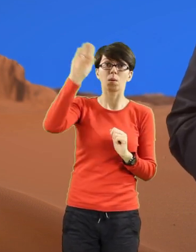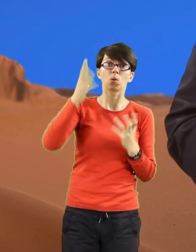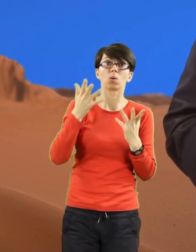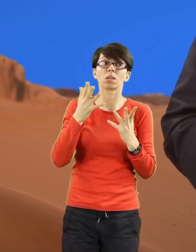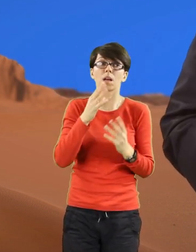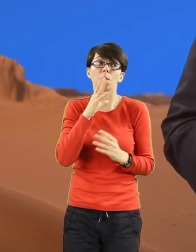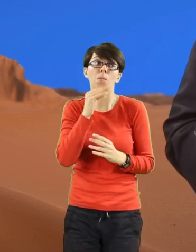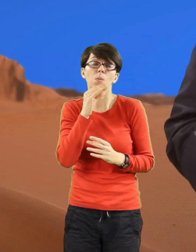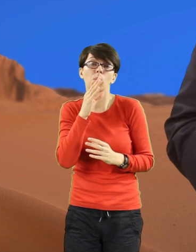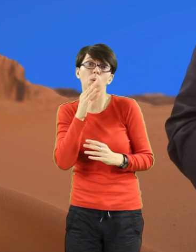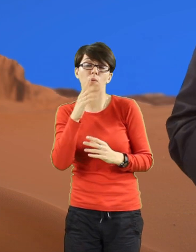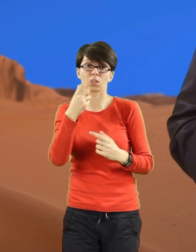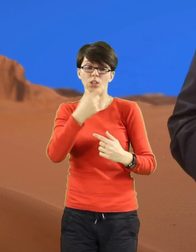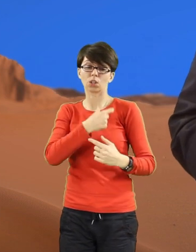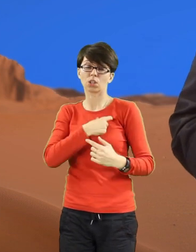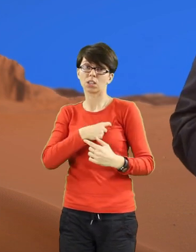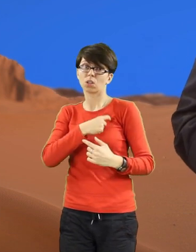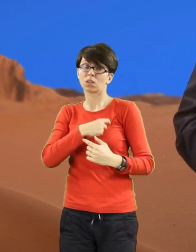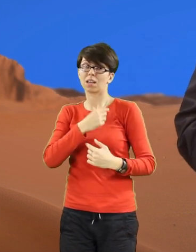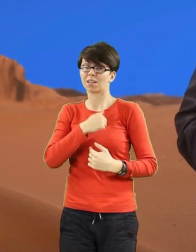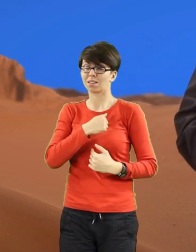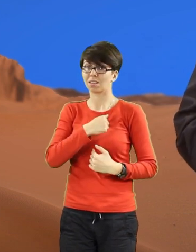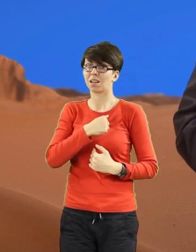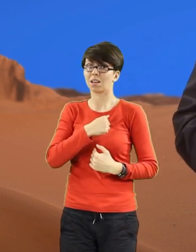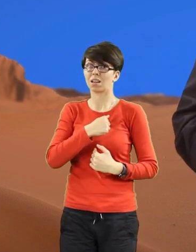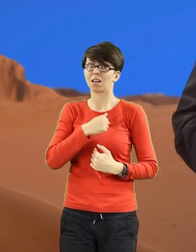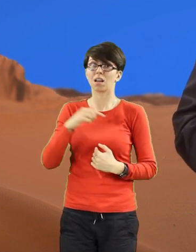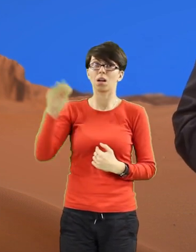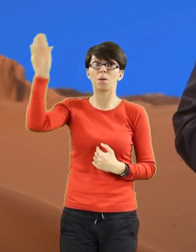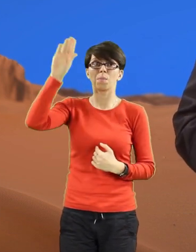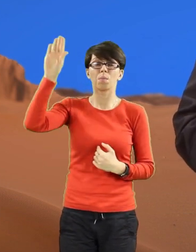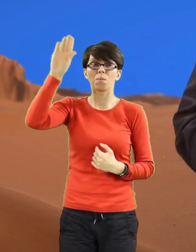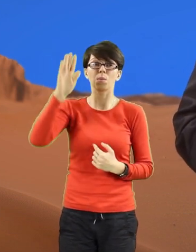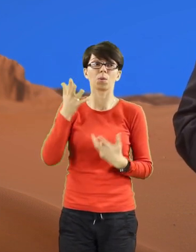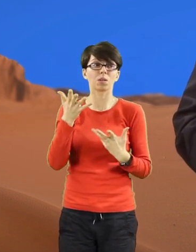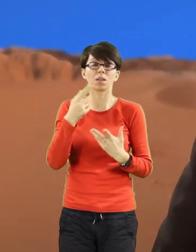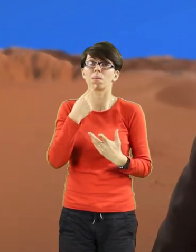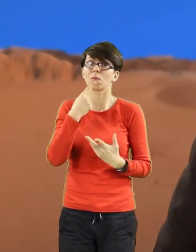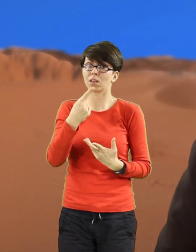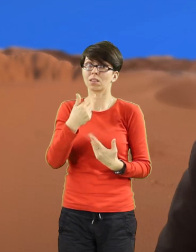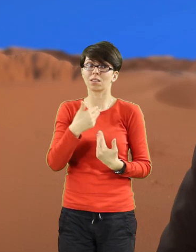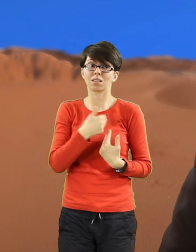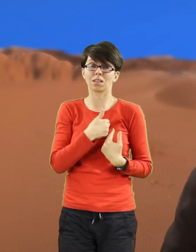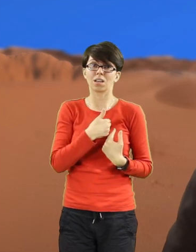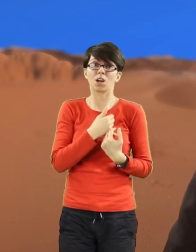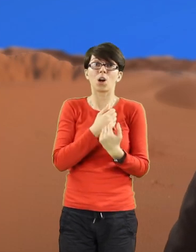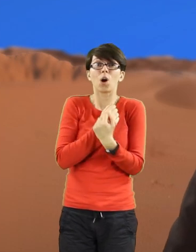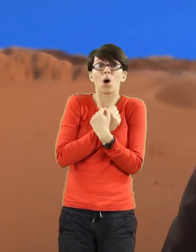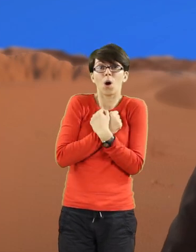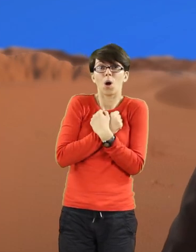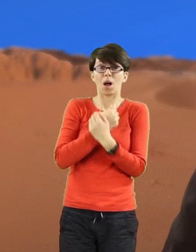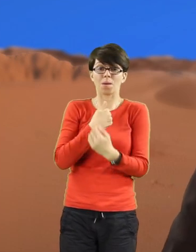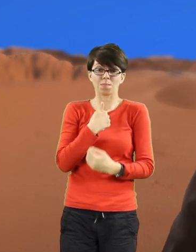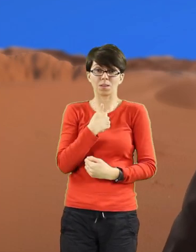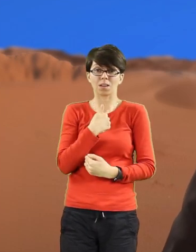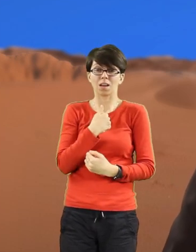On chce szeptać na pustyni do twojego serca. Chce jeszcze raz wyszeptać